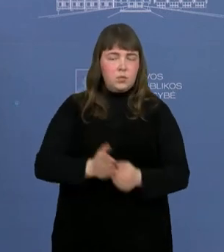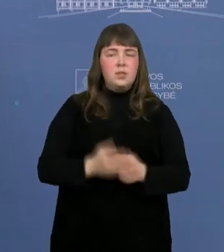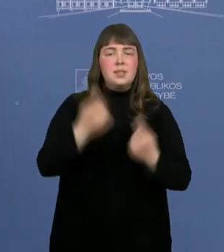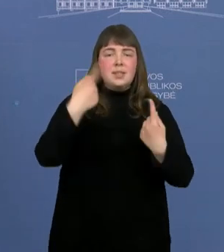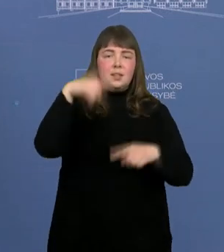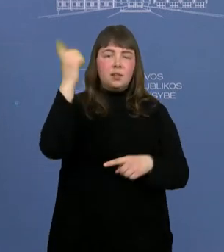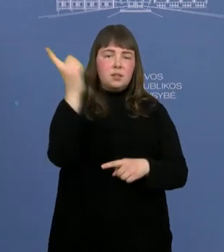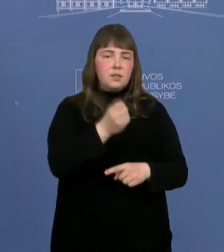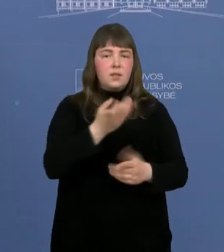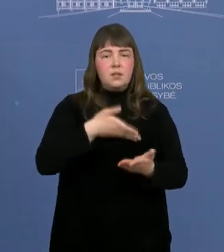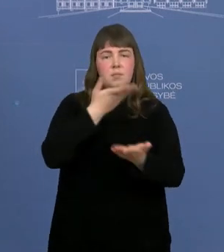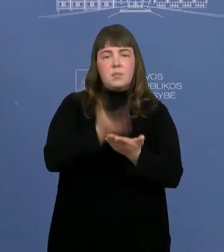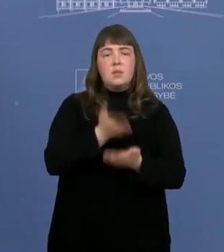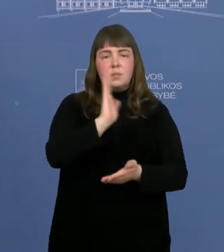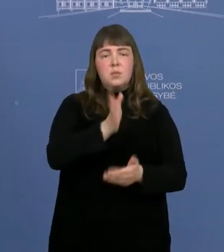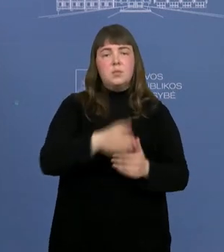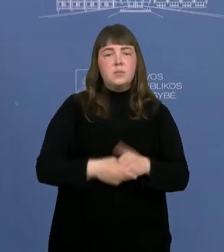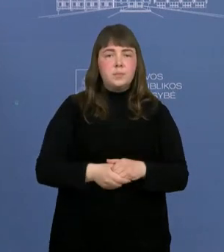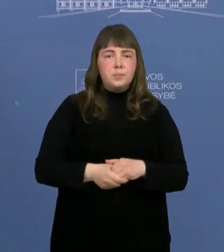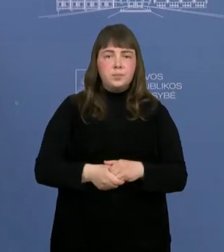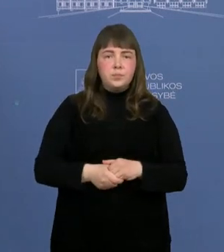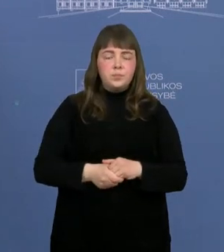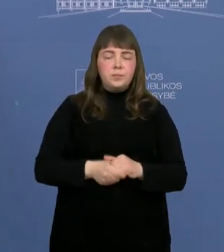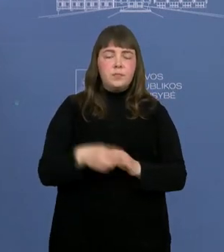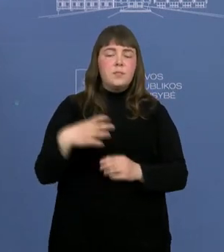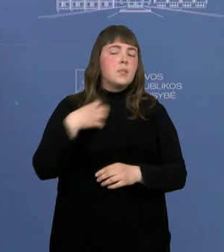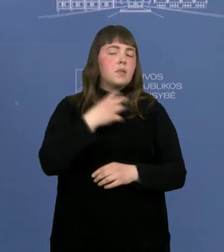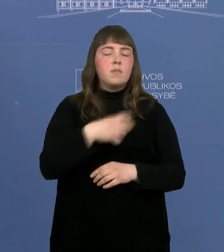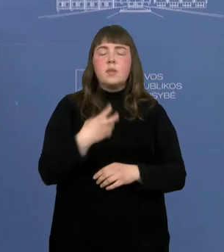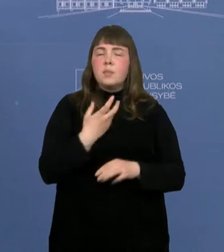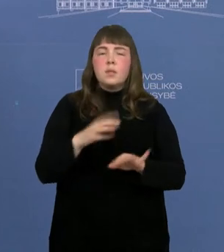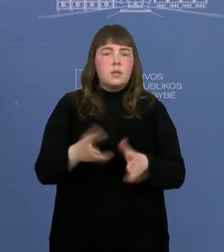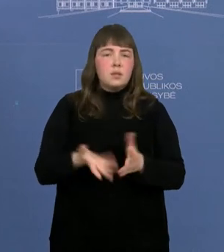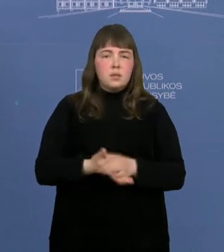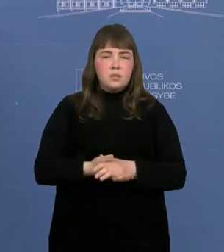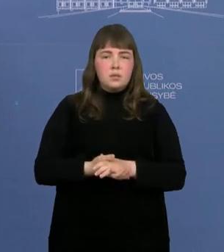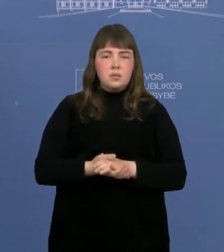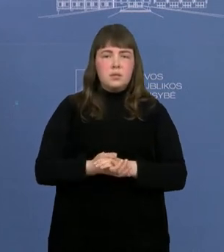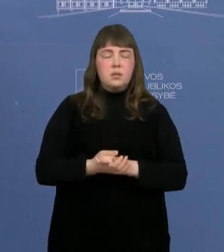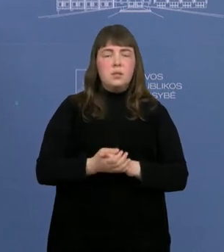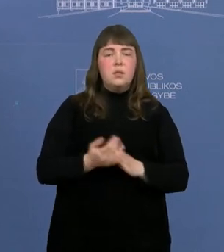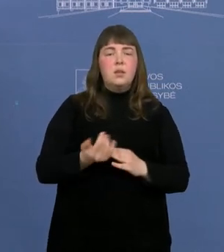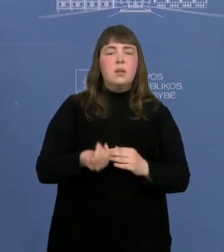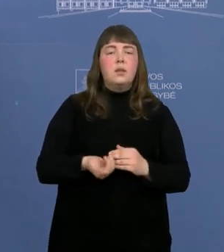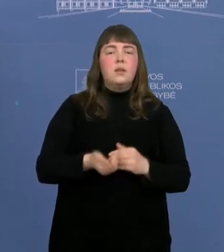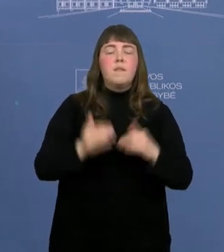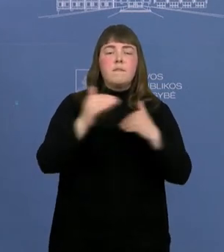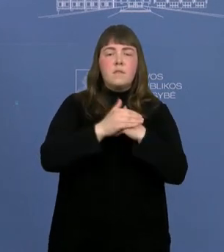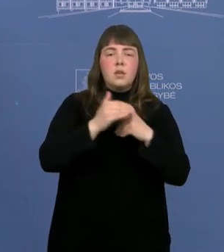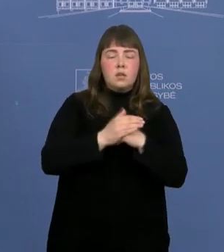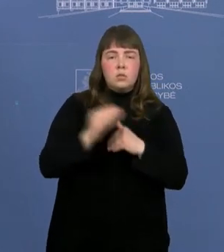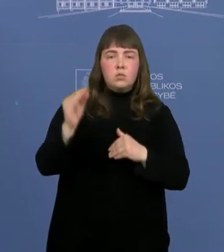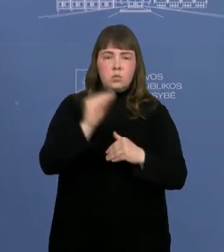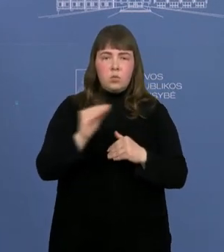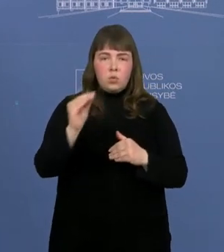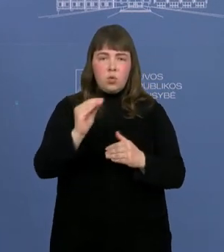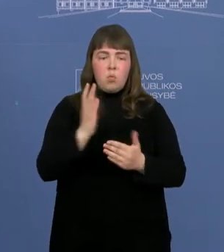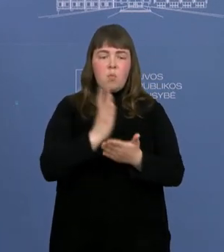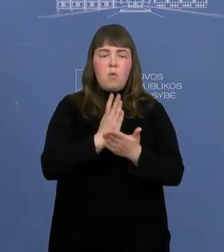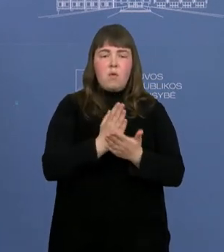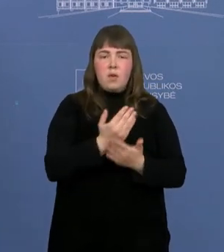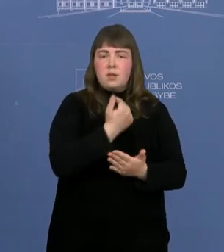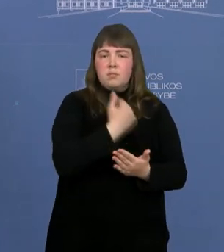įvyks pateikimas. Esminiai dalykai, kad vakarų Europai būdinga savivaldybės stiprios